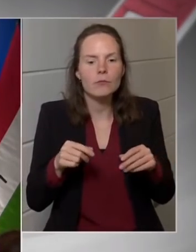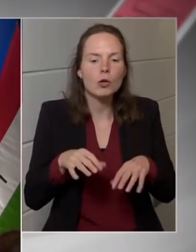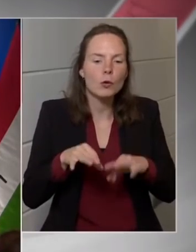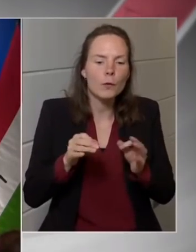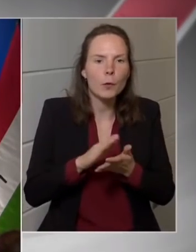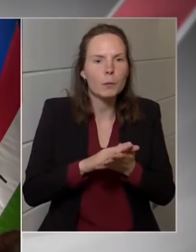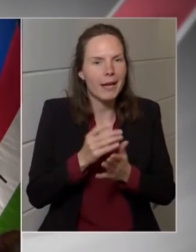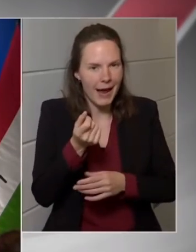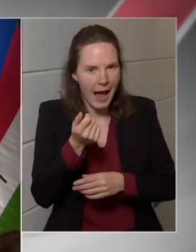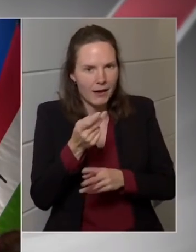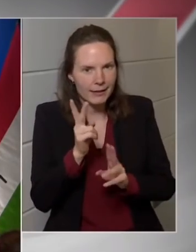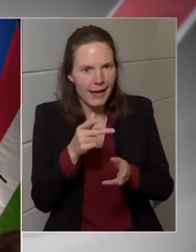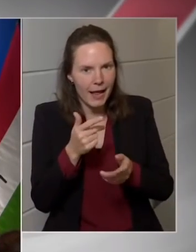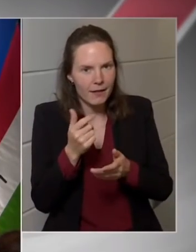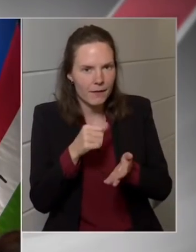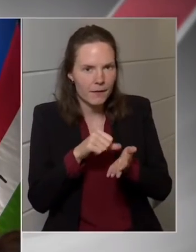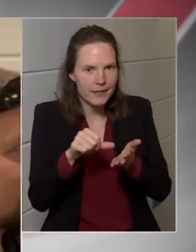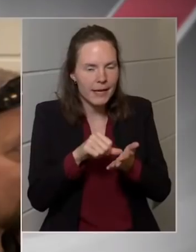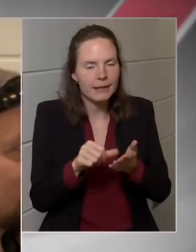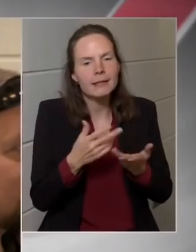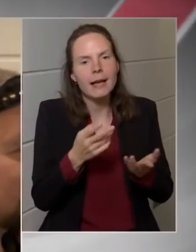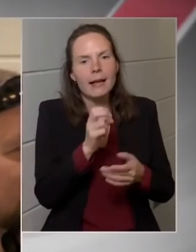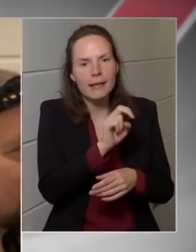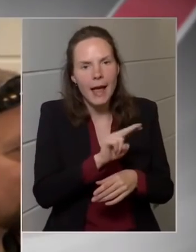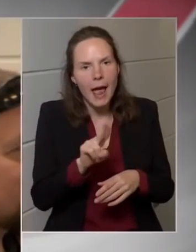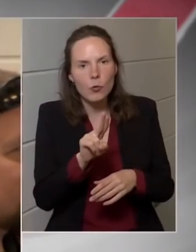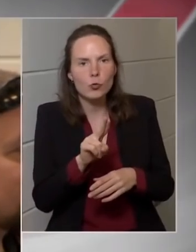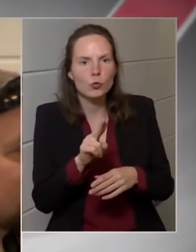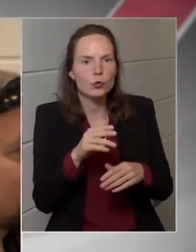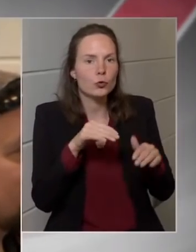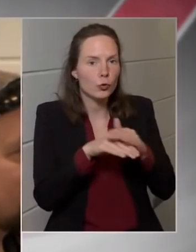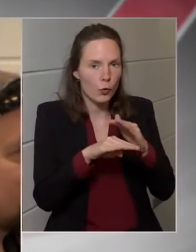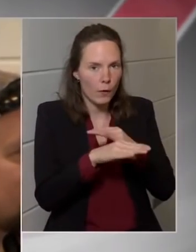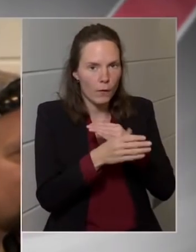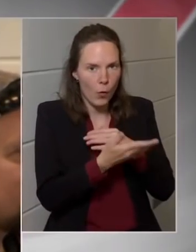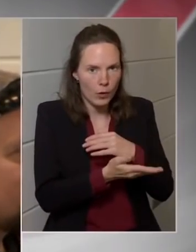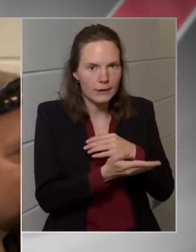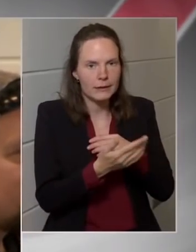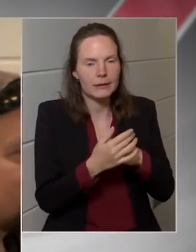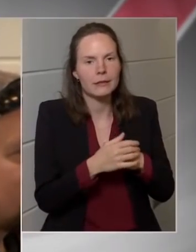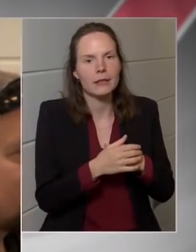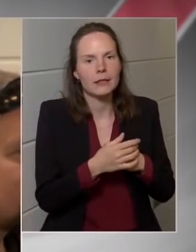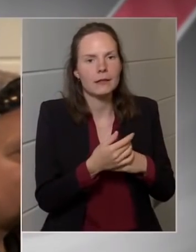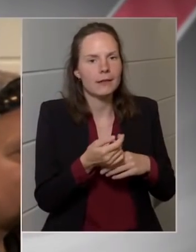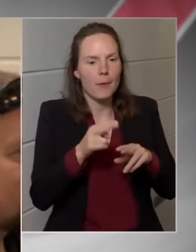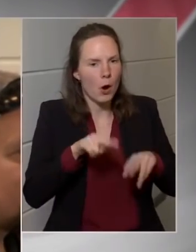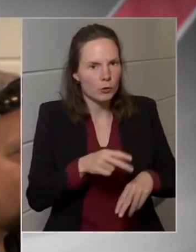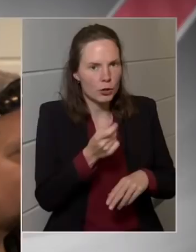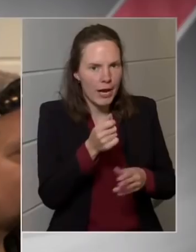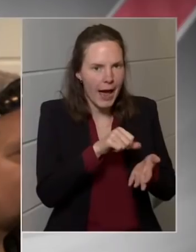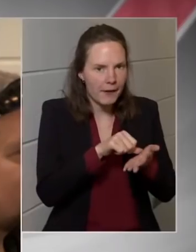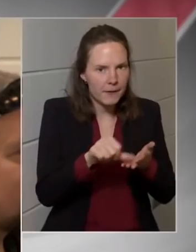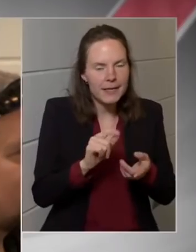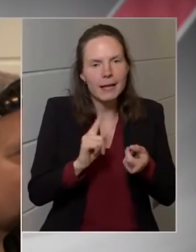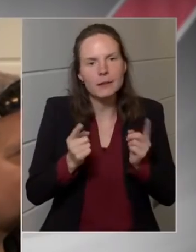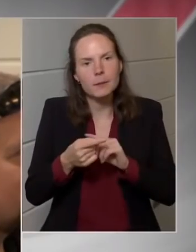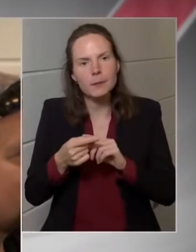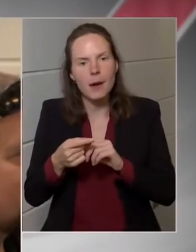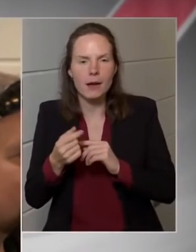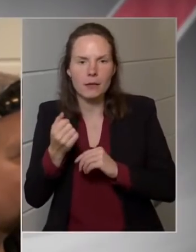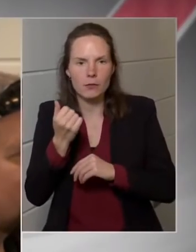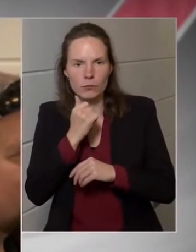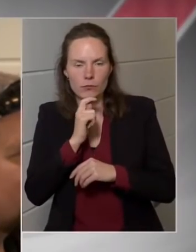a uniós külföldi autós nem hatóságárat fizet, a mangyar autós meg hatóságárat volcsóban tud